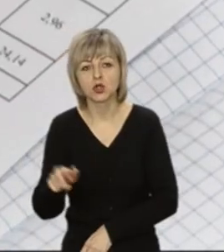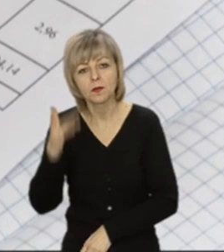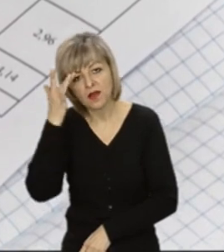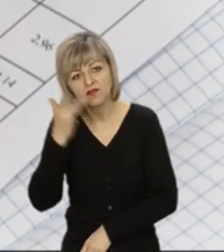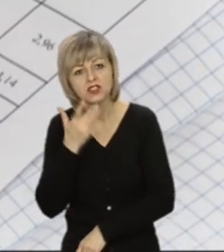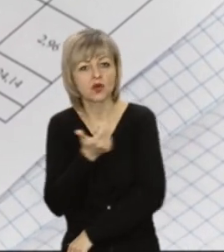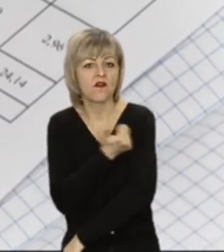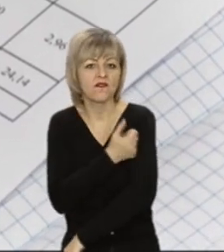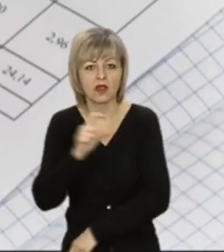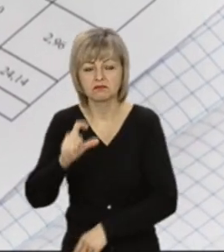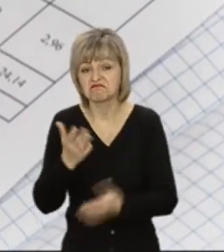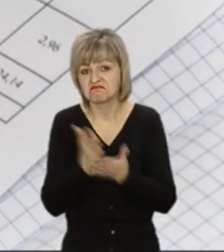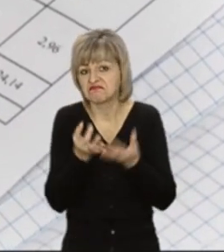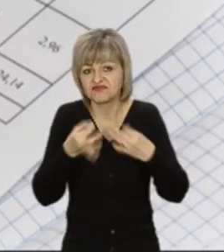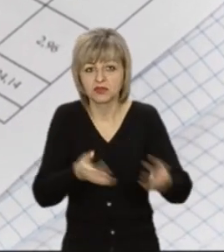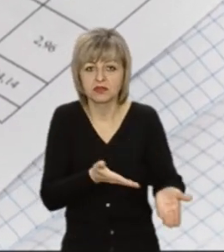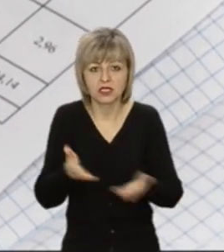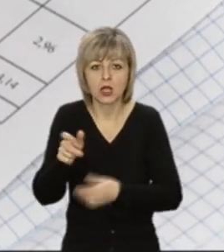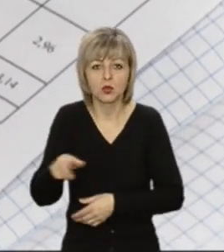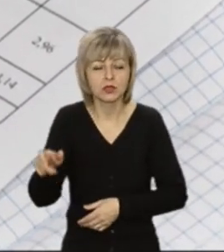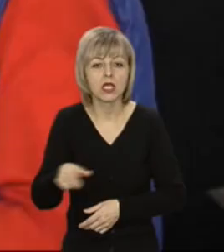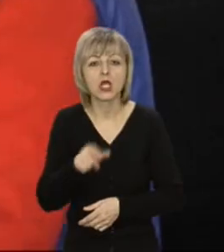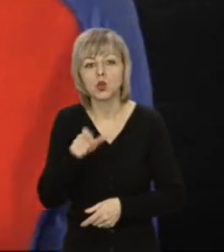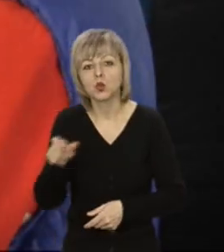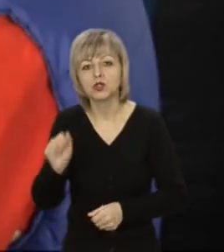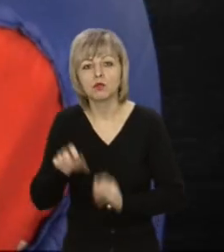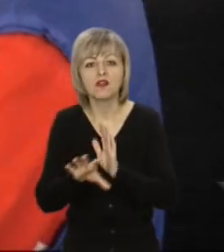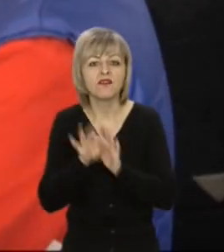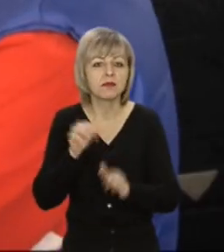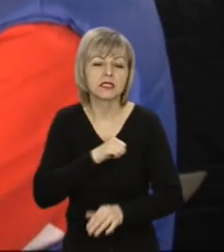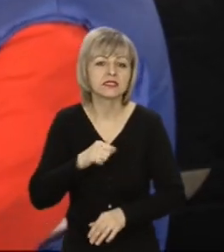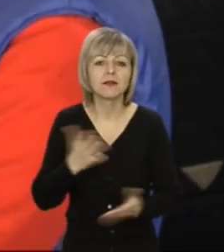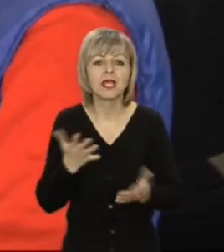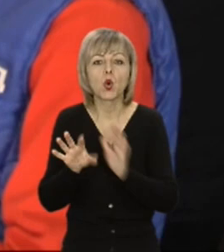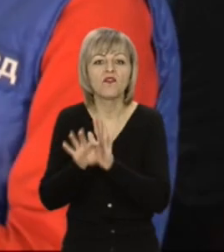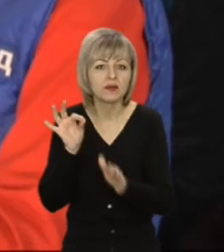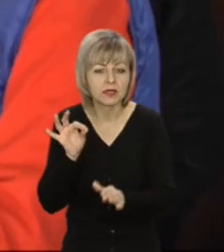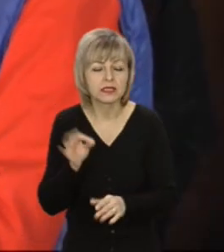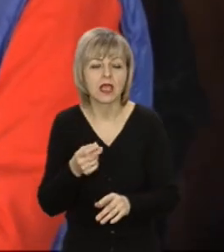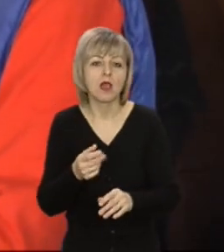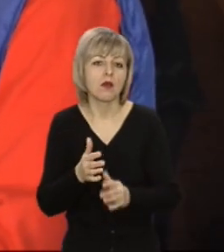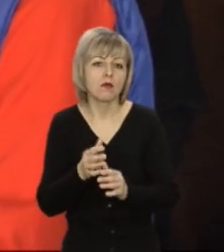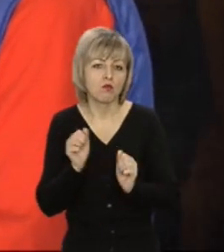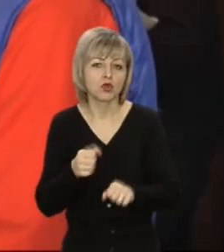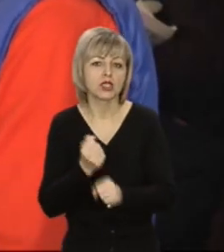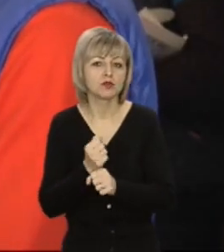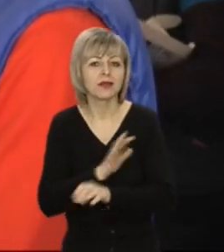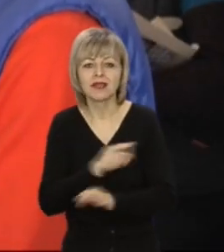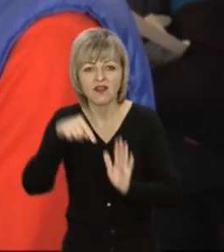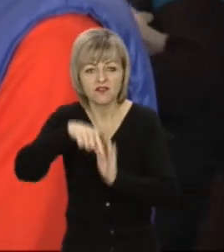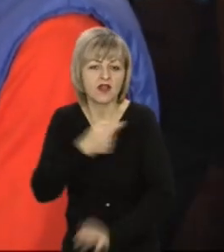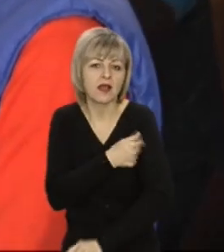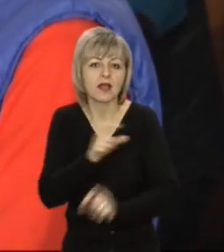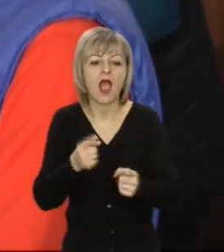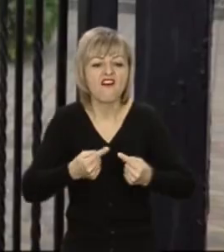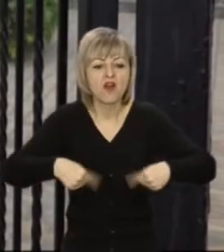Влітку вакцина стала доступнішою для людей. Волиняни вже мали вибір, якою вакциною щепитися. Ба більше, це можна було зробити уже не в лікарнях,